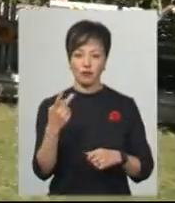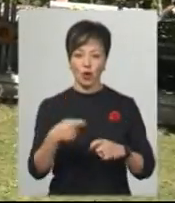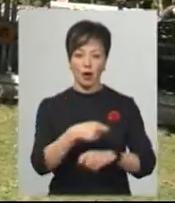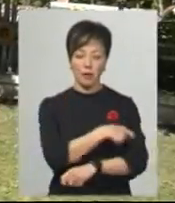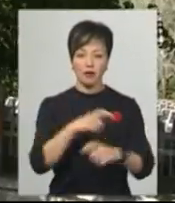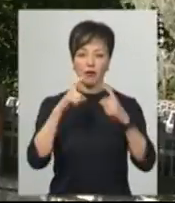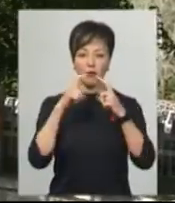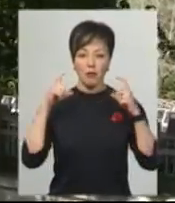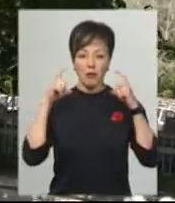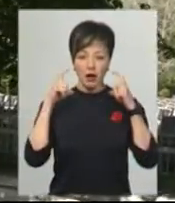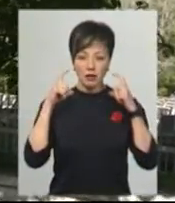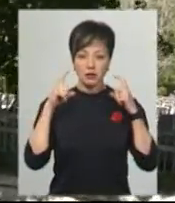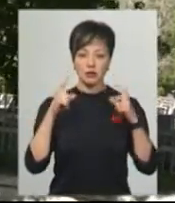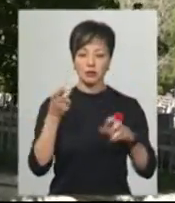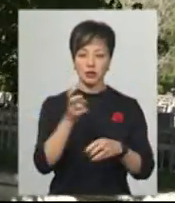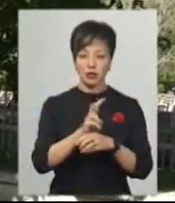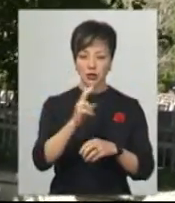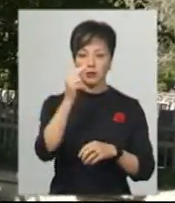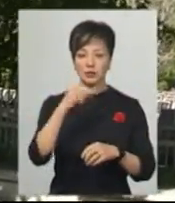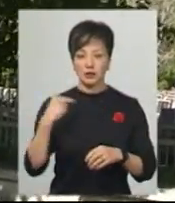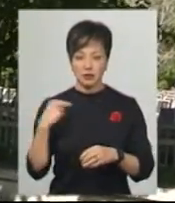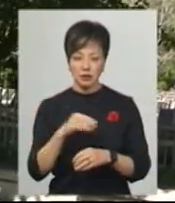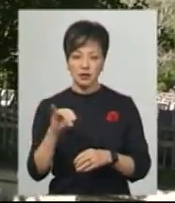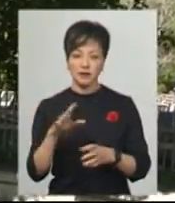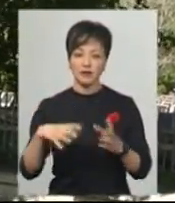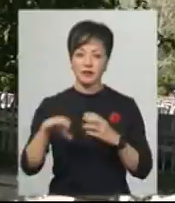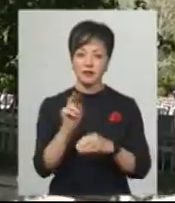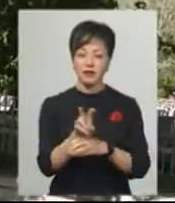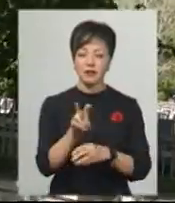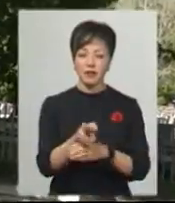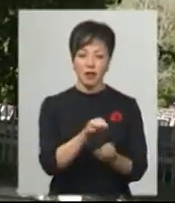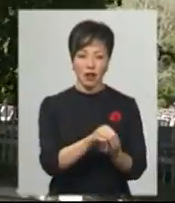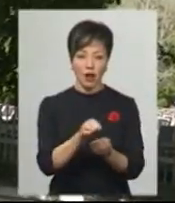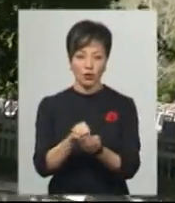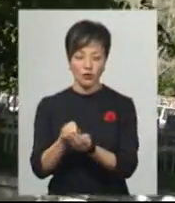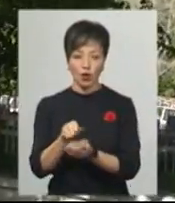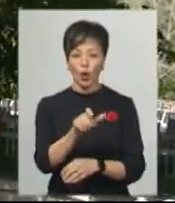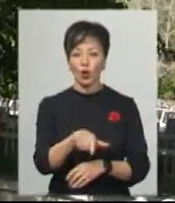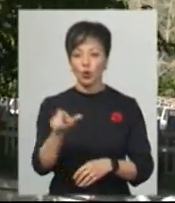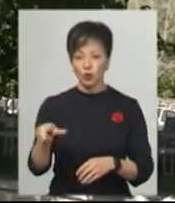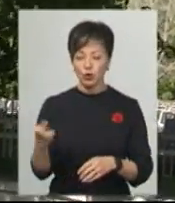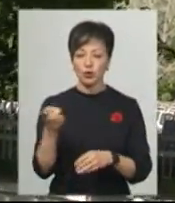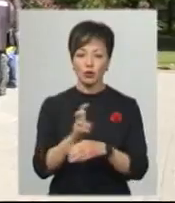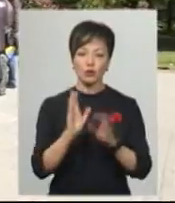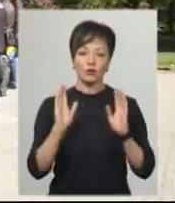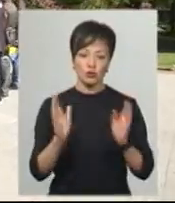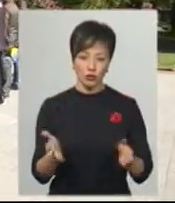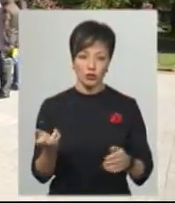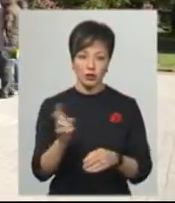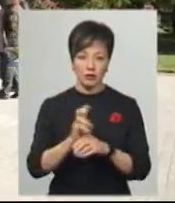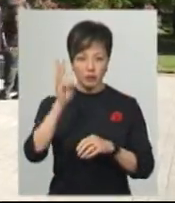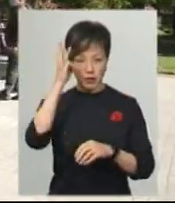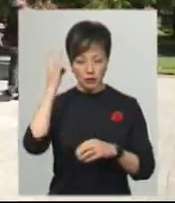В масках. Щоб пройшли перехрестились, хто віруючий. І щоб всі відвідали військове кладовище. Люди йдуть і будуть йти. У